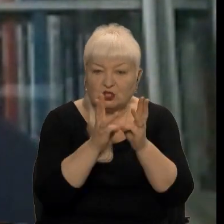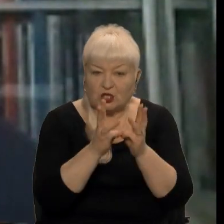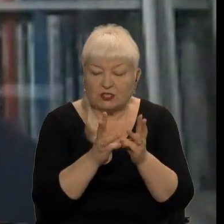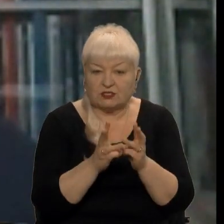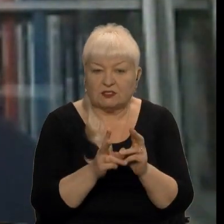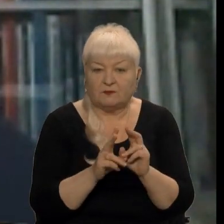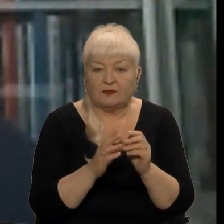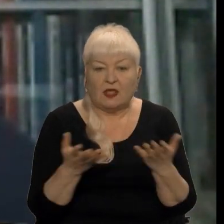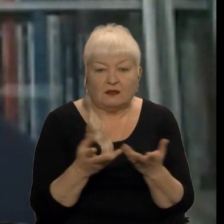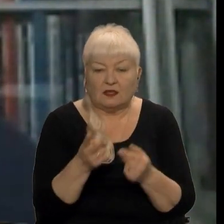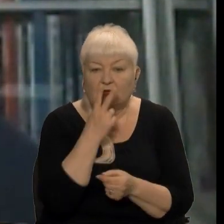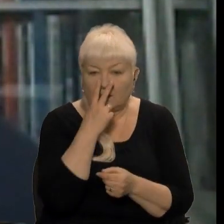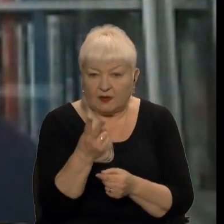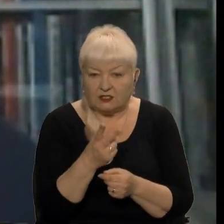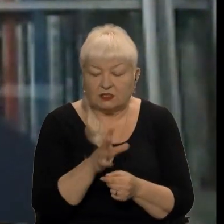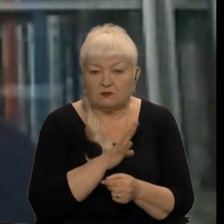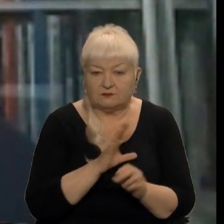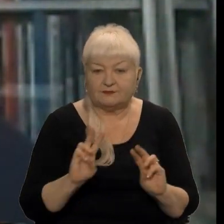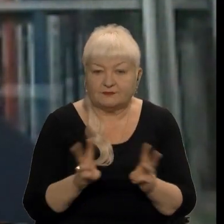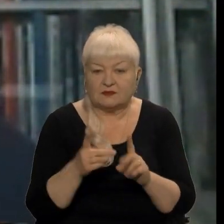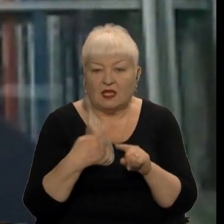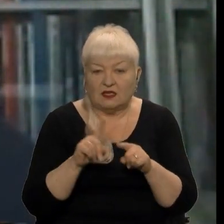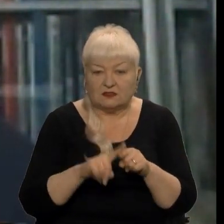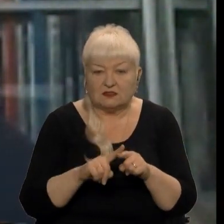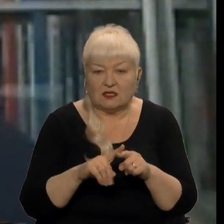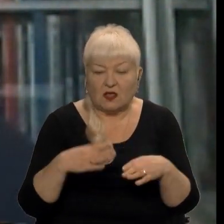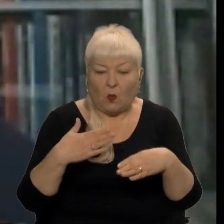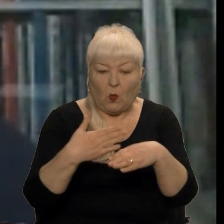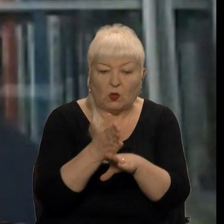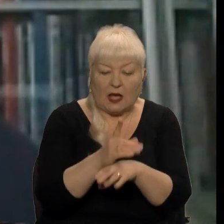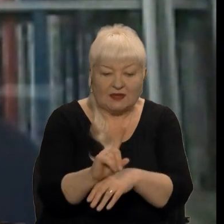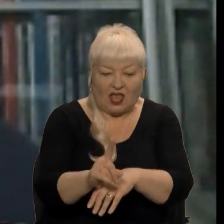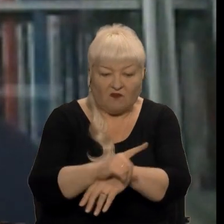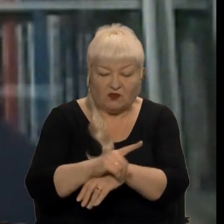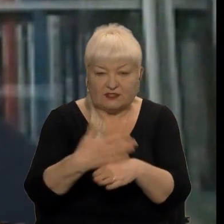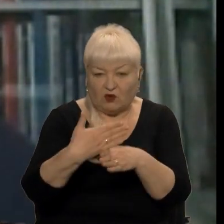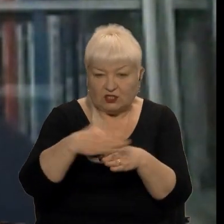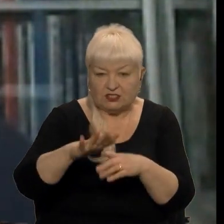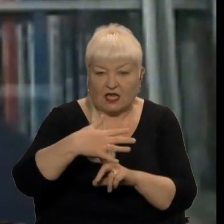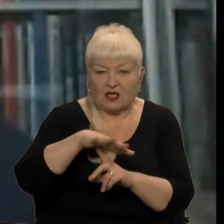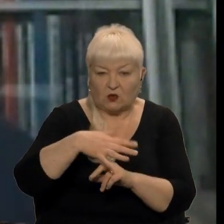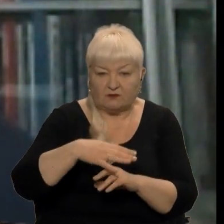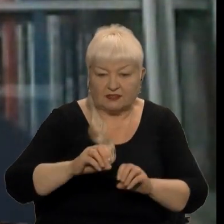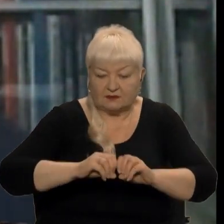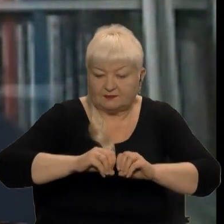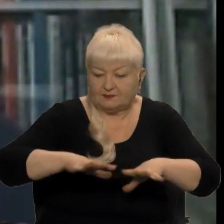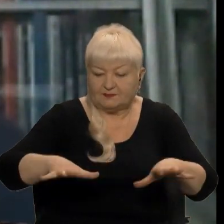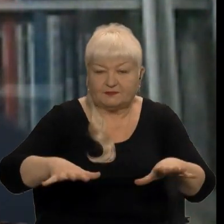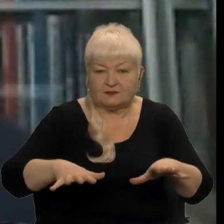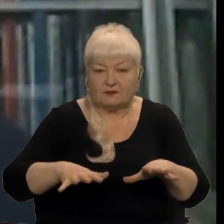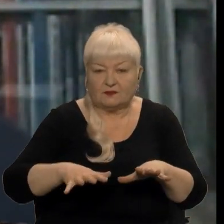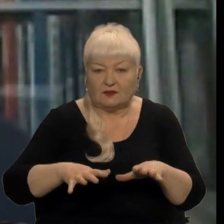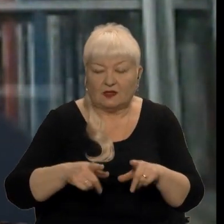які ви бачили, водовозгоряння, то це уламки хвостової частини гелікоптера розсипані на